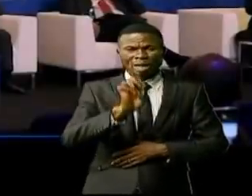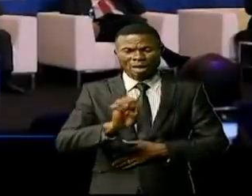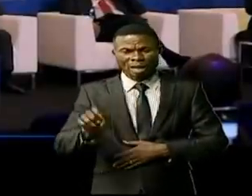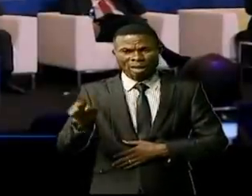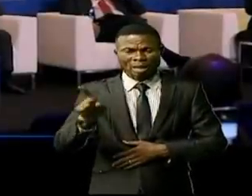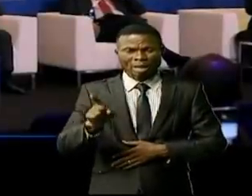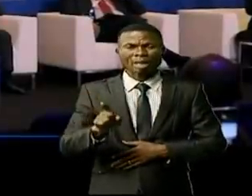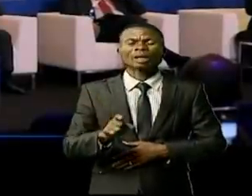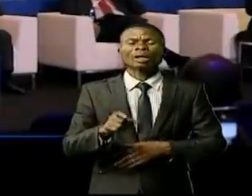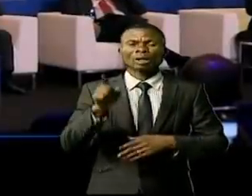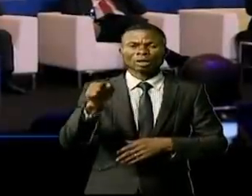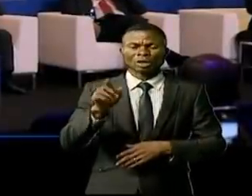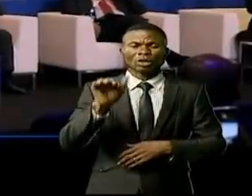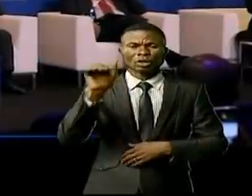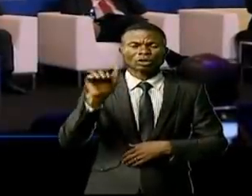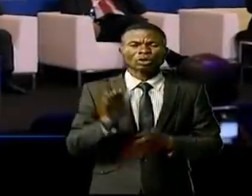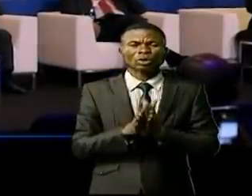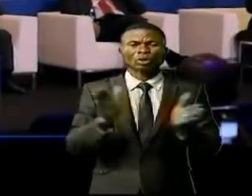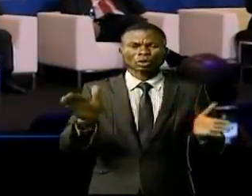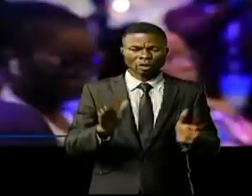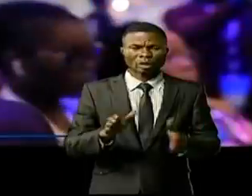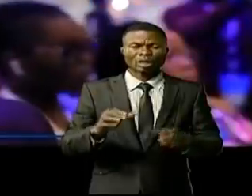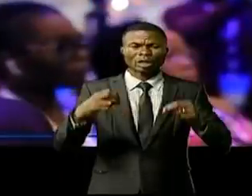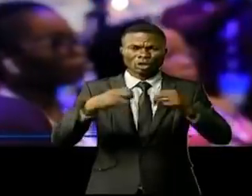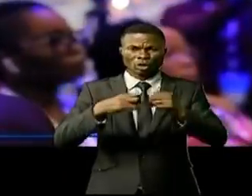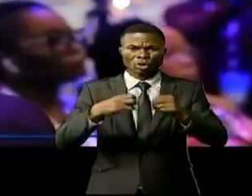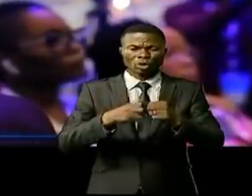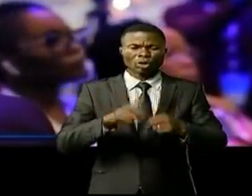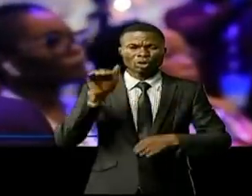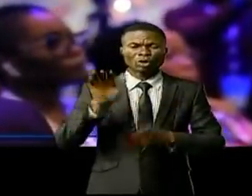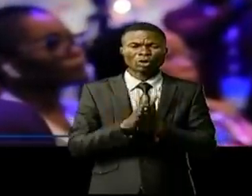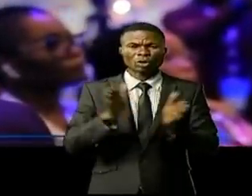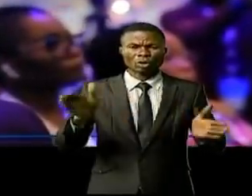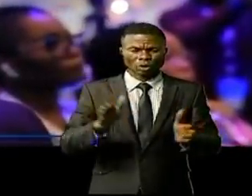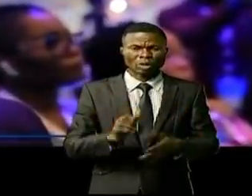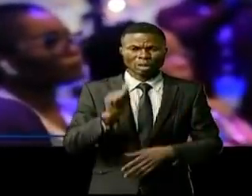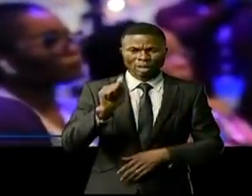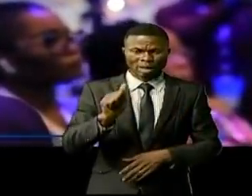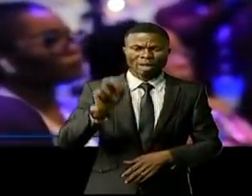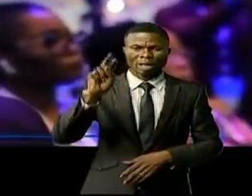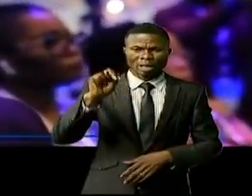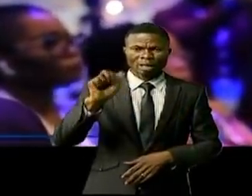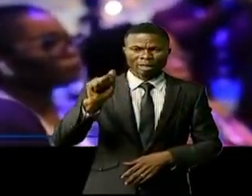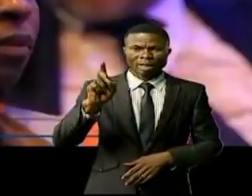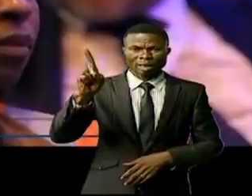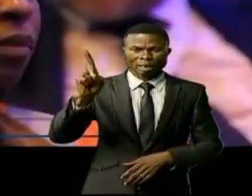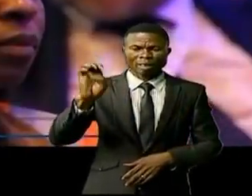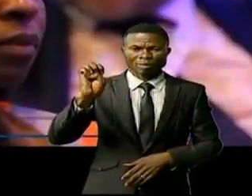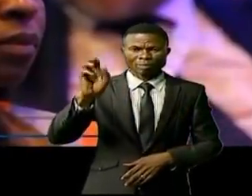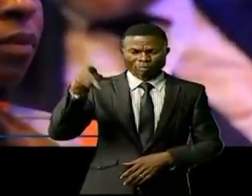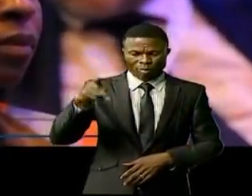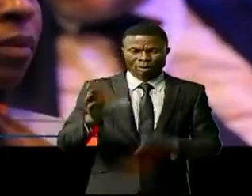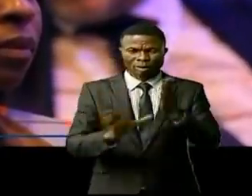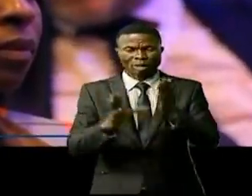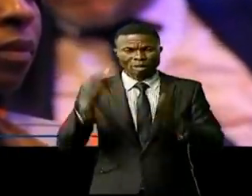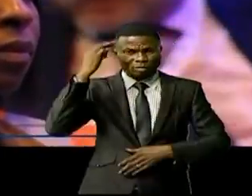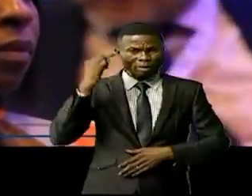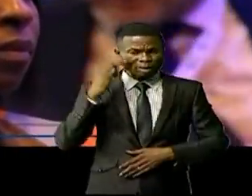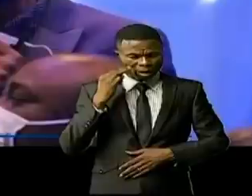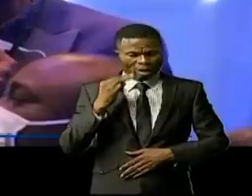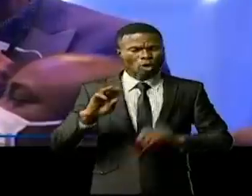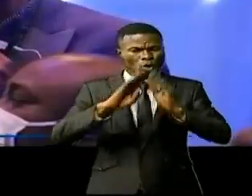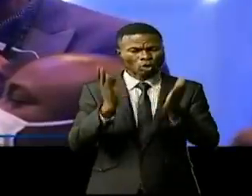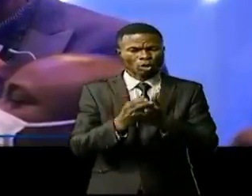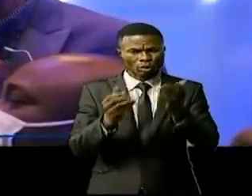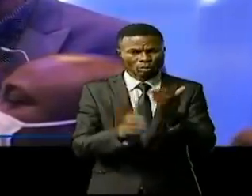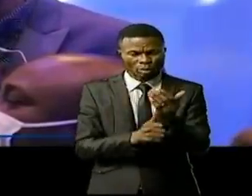respectivement directeur général de l'ASNEL et directeur général de l'ANADEC. Le vice-ministre et sa suite ont également tenu des